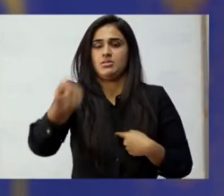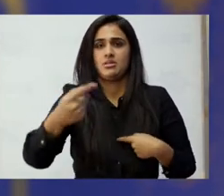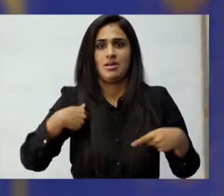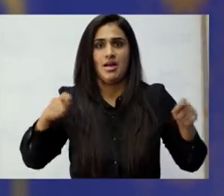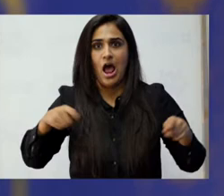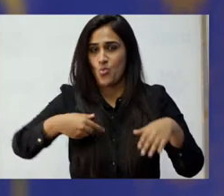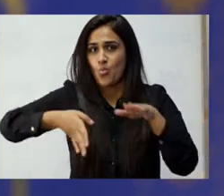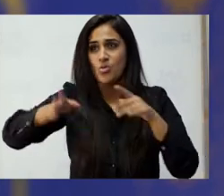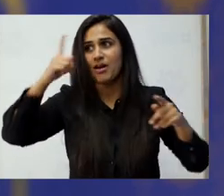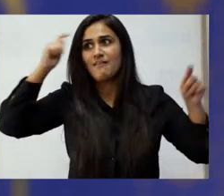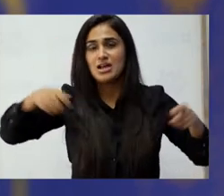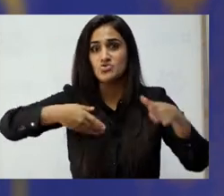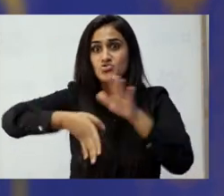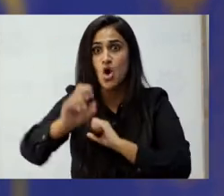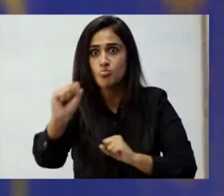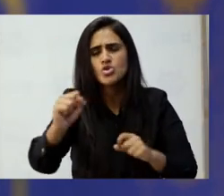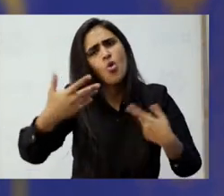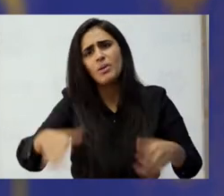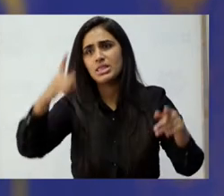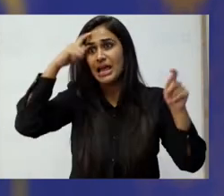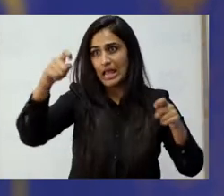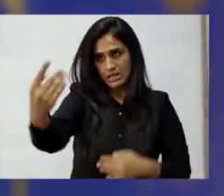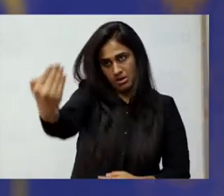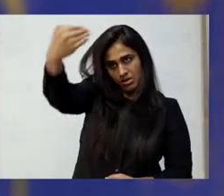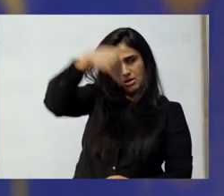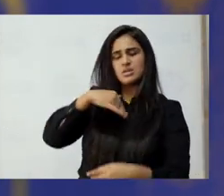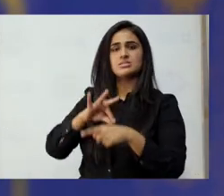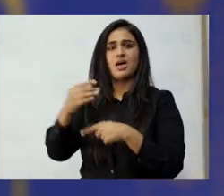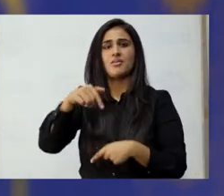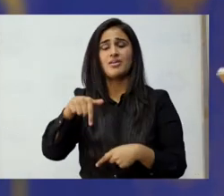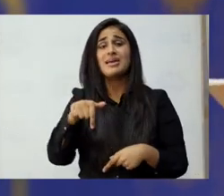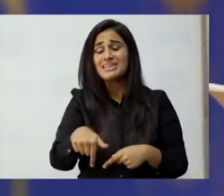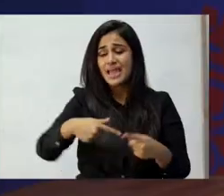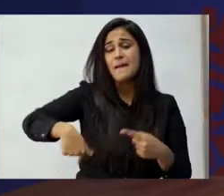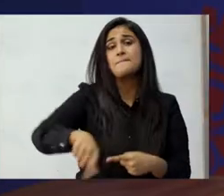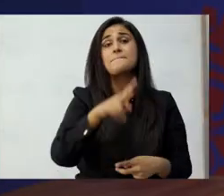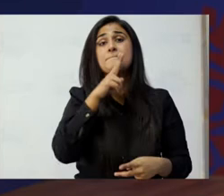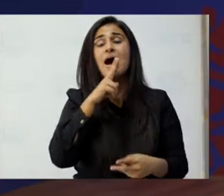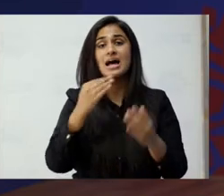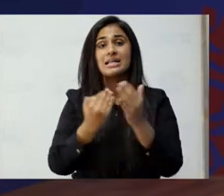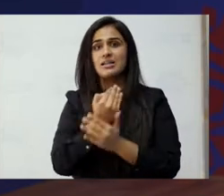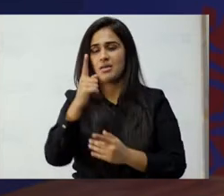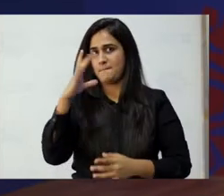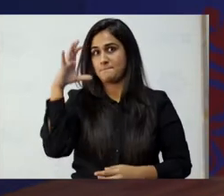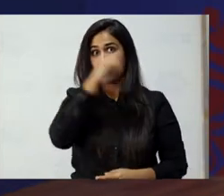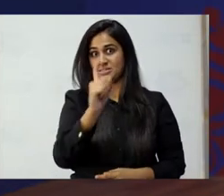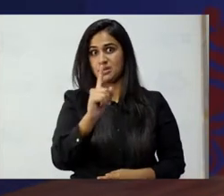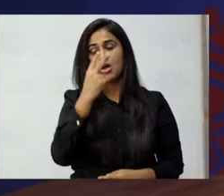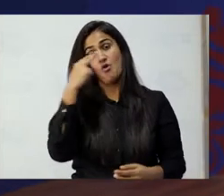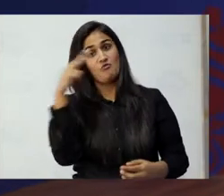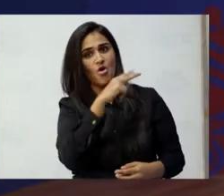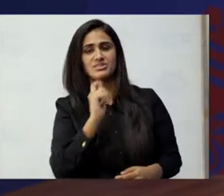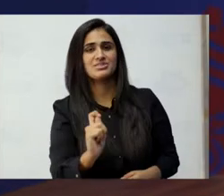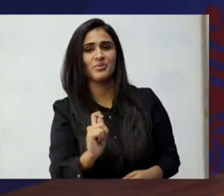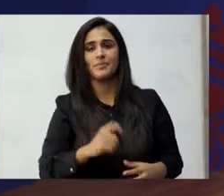انفرمیشن کو لوگوں تک لے جائے جائے I thought that was a brilliant idea this talk is something you should not miss please